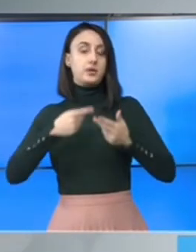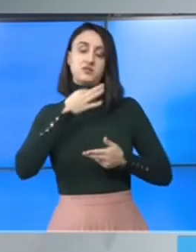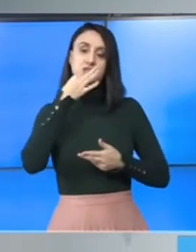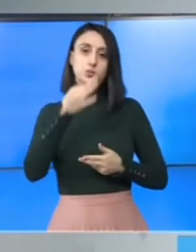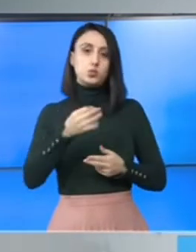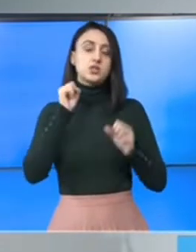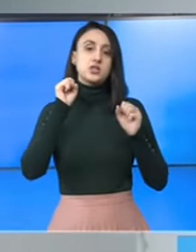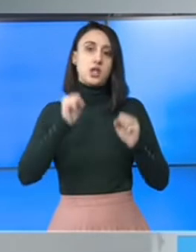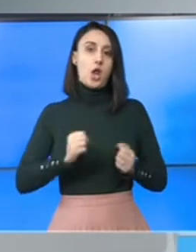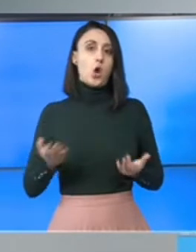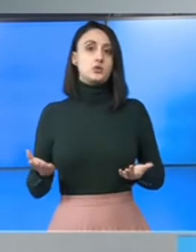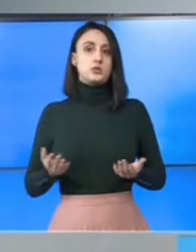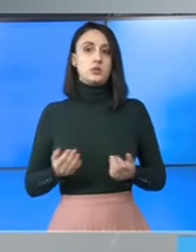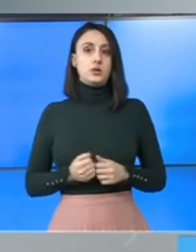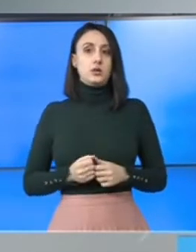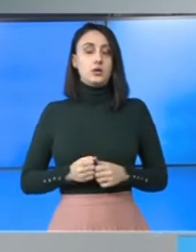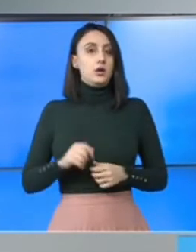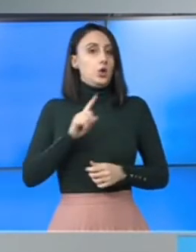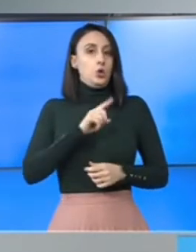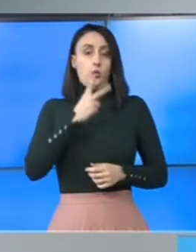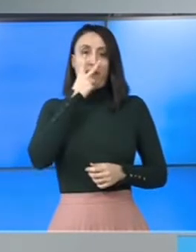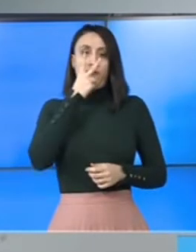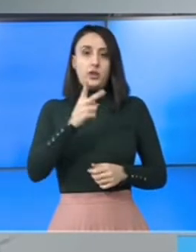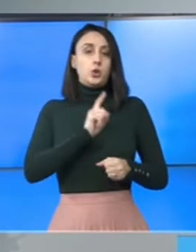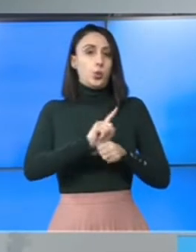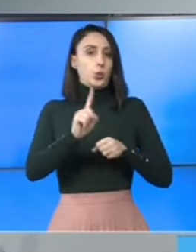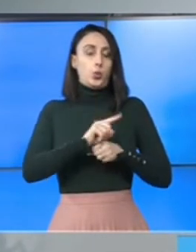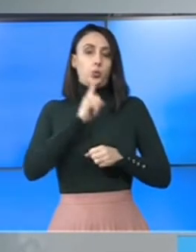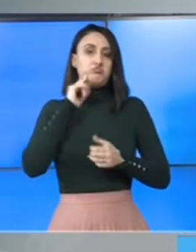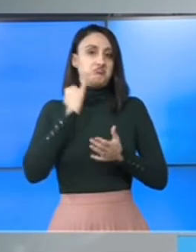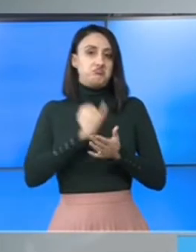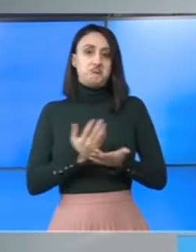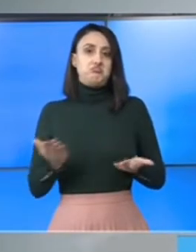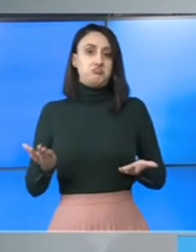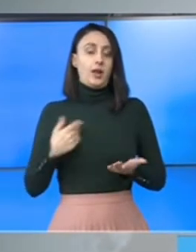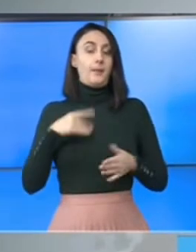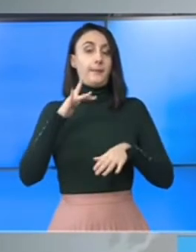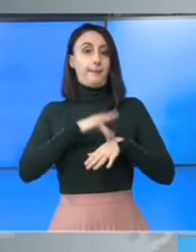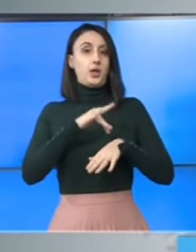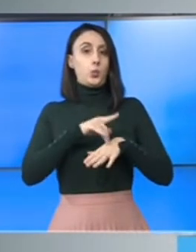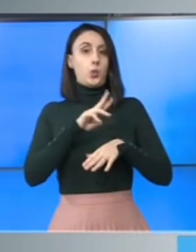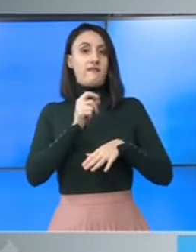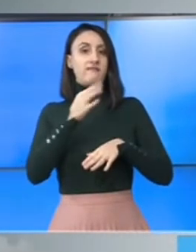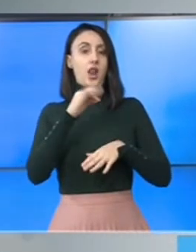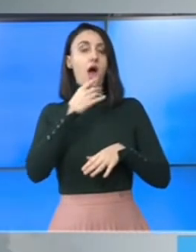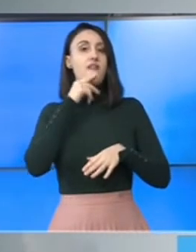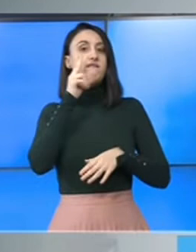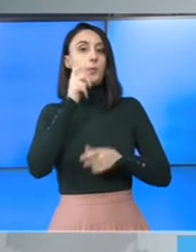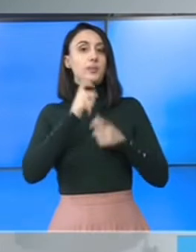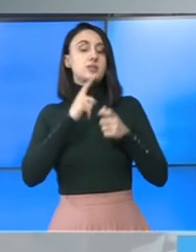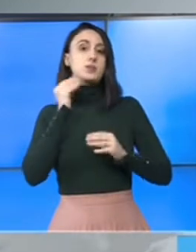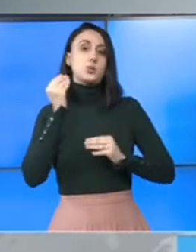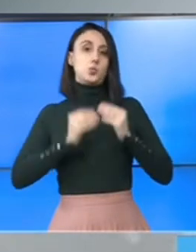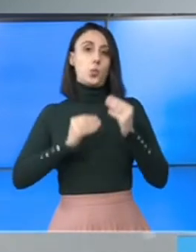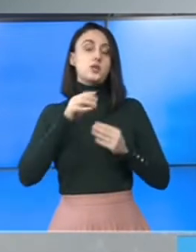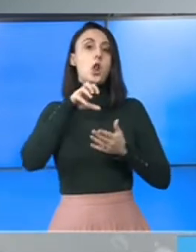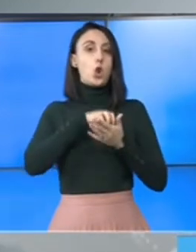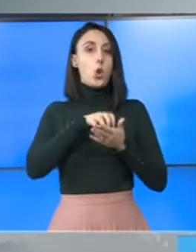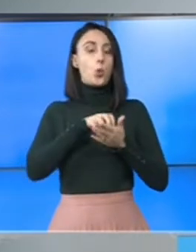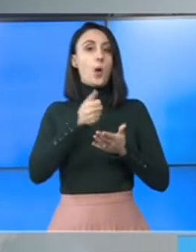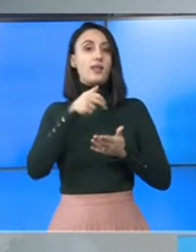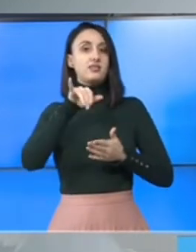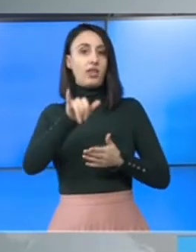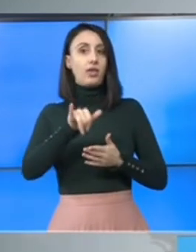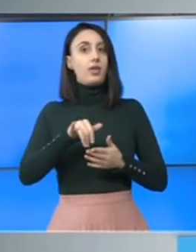serios, chiar nu văd lucruri concrete, pare rău. Medicul Alexandru Rafila a vorbit și despre situația locurilor de la